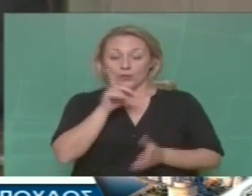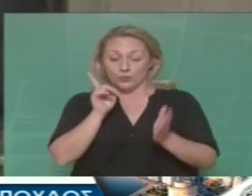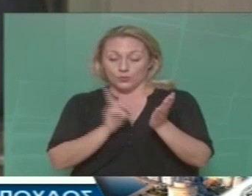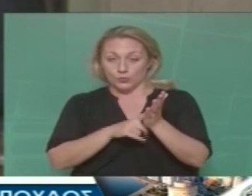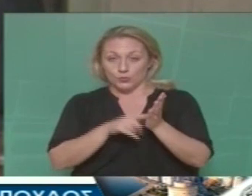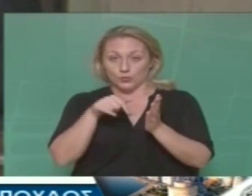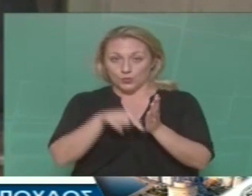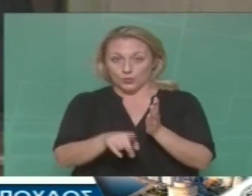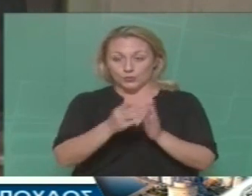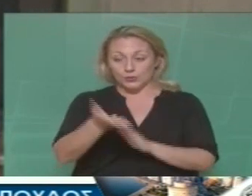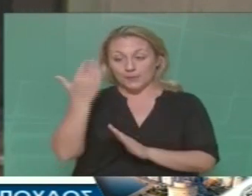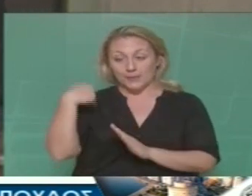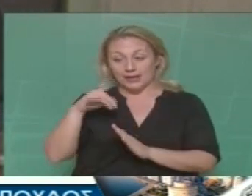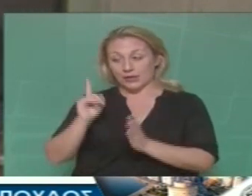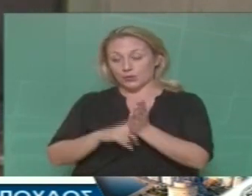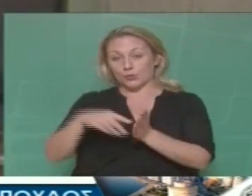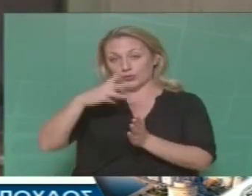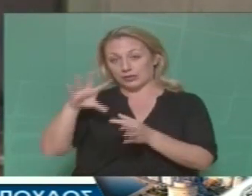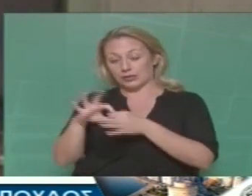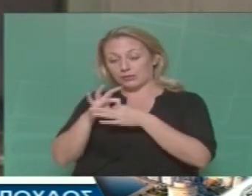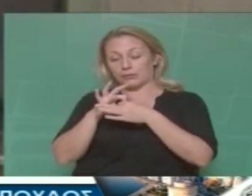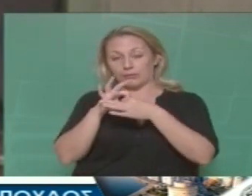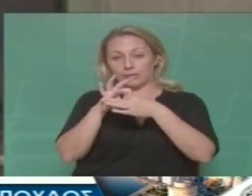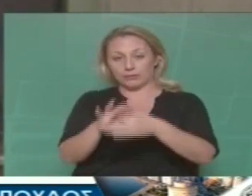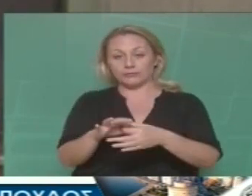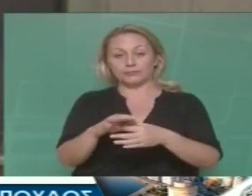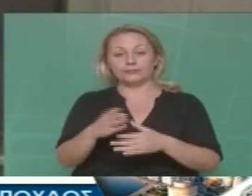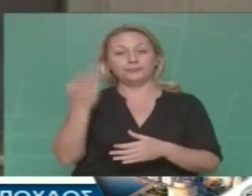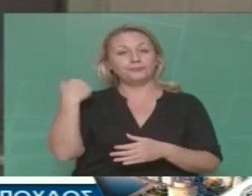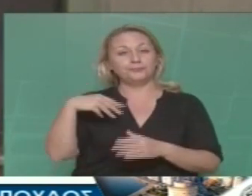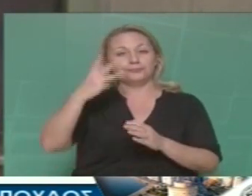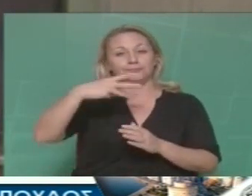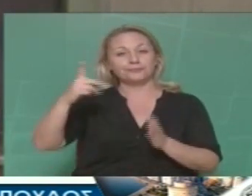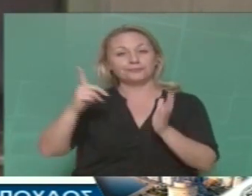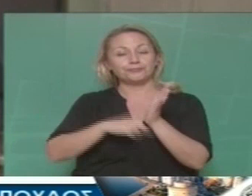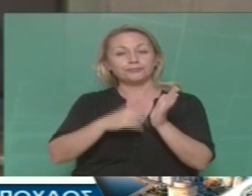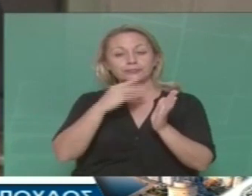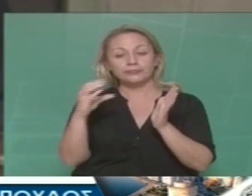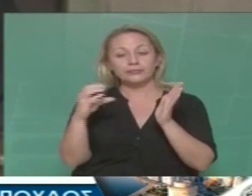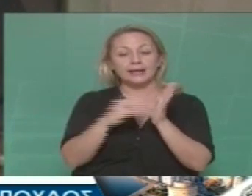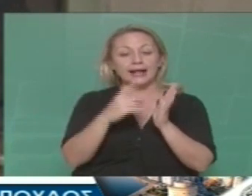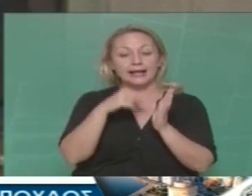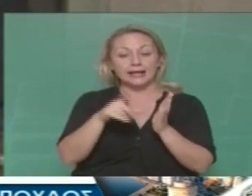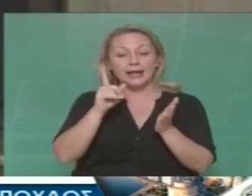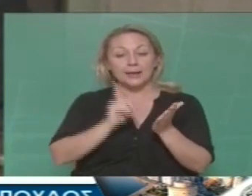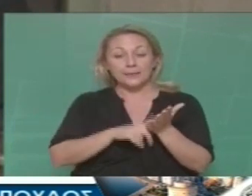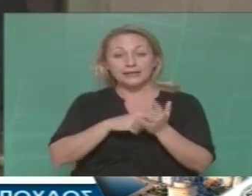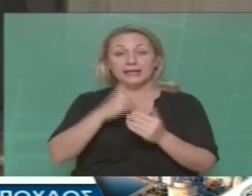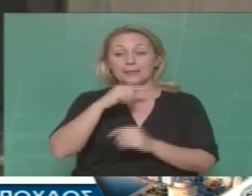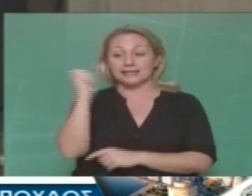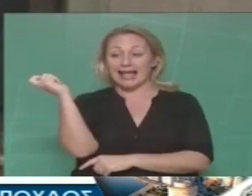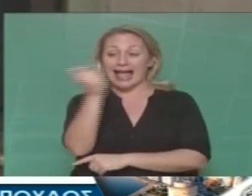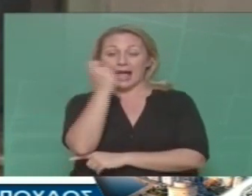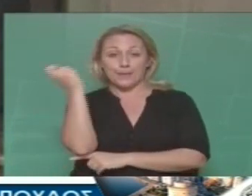συνεχίζοντας την προηγούμενη νομοθεσία του ΣΥΡΙΖΑ, ο οποίος είχε προωθήσει το να παίρνετε μια απεργιακή